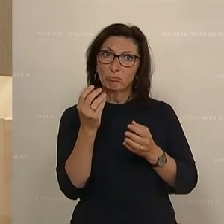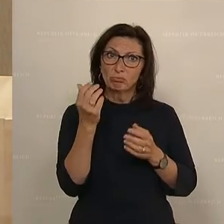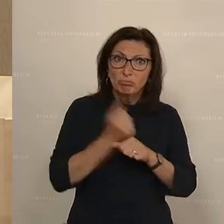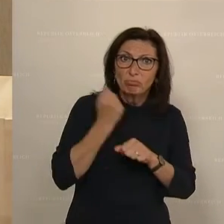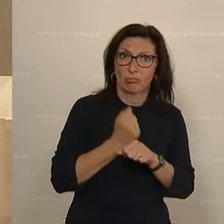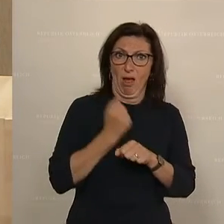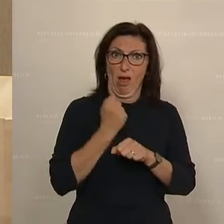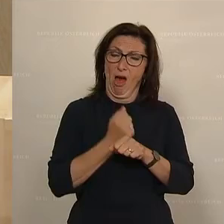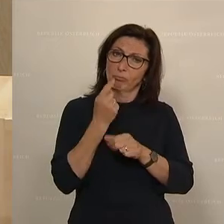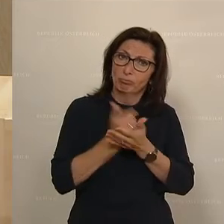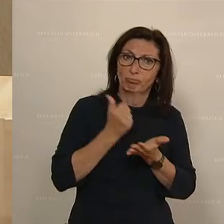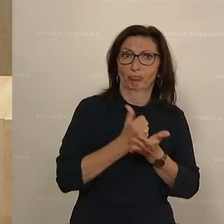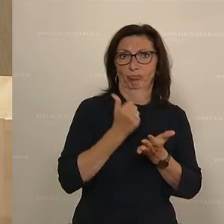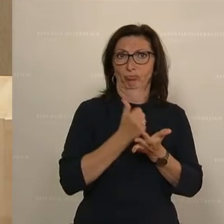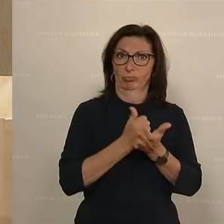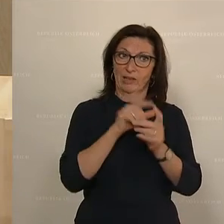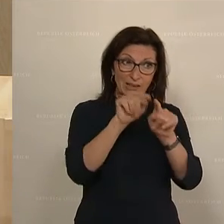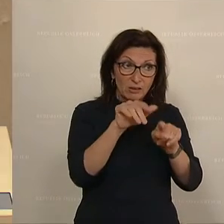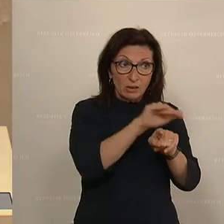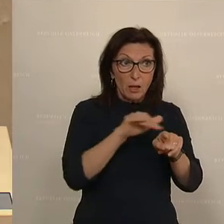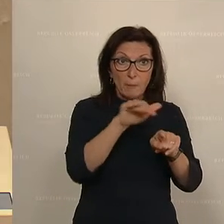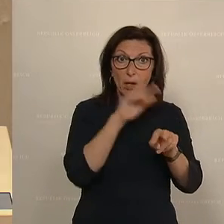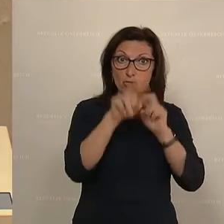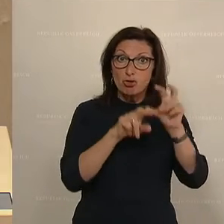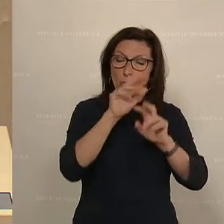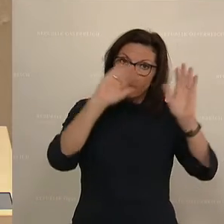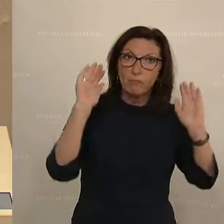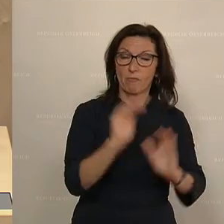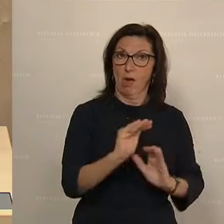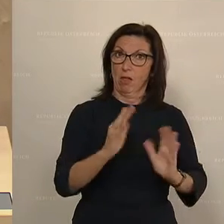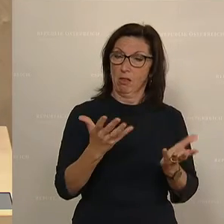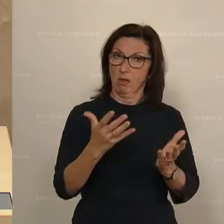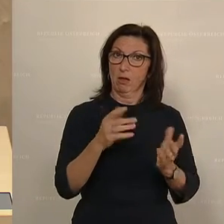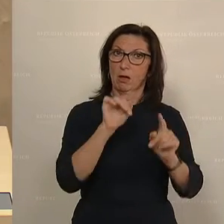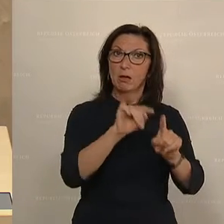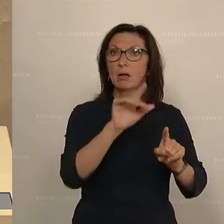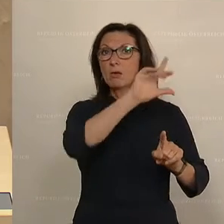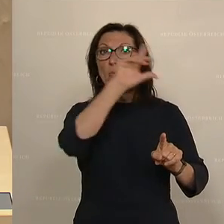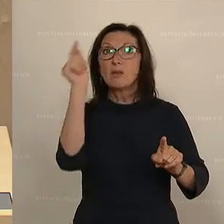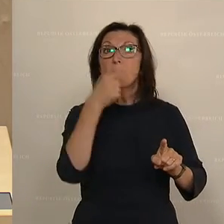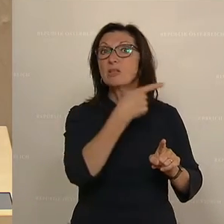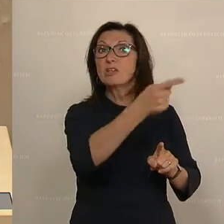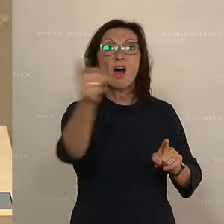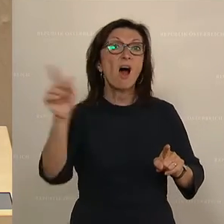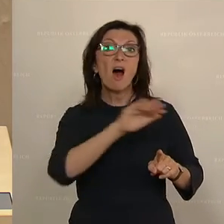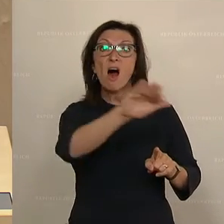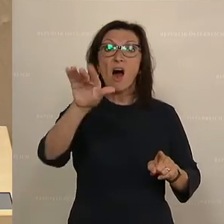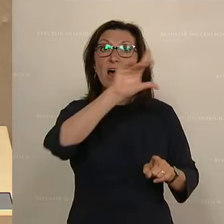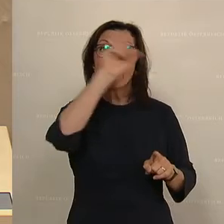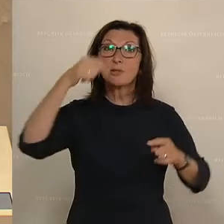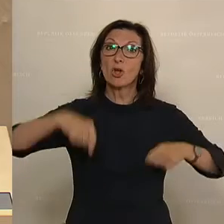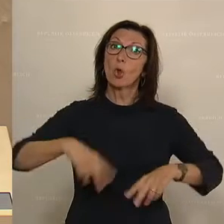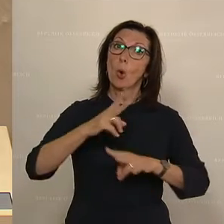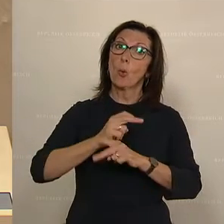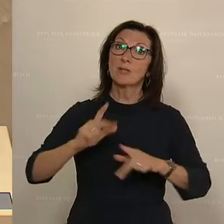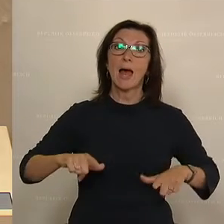Arbeit, die Steuern zu senken und zu entlasten, damit die Menschen, sie alle, die in Österreich leben und bei uns erwerbstätig sind,